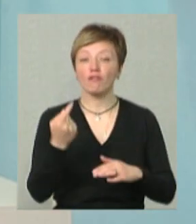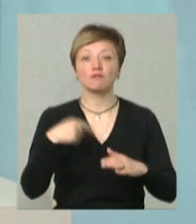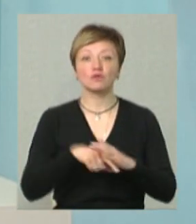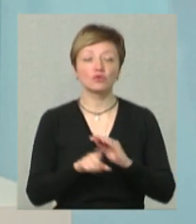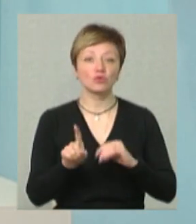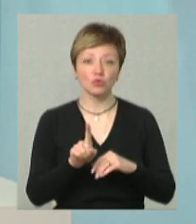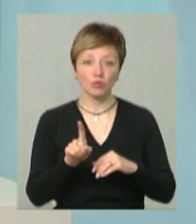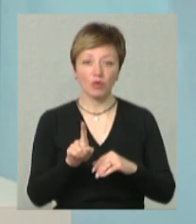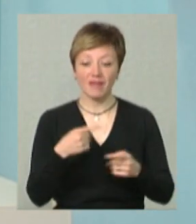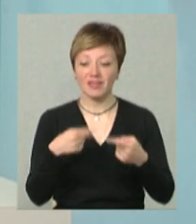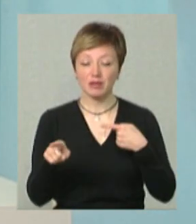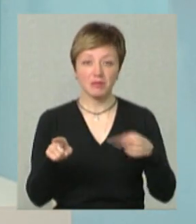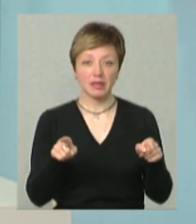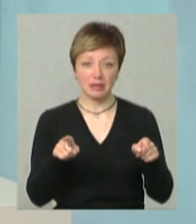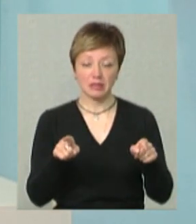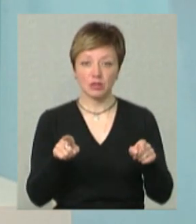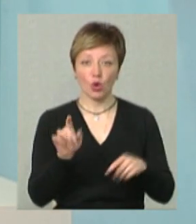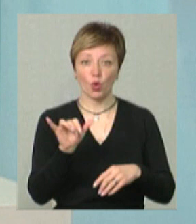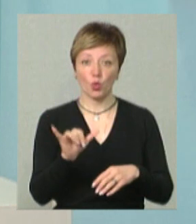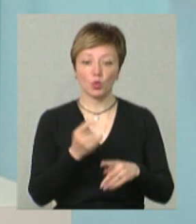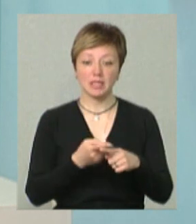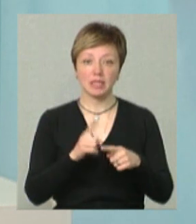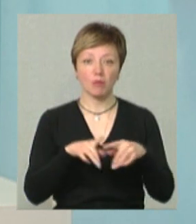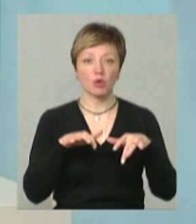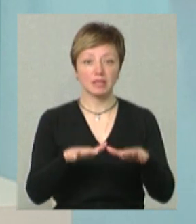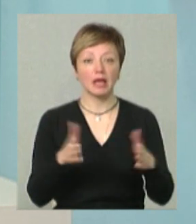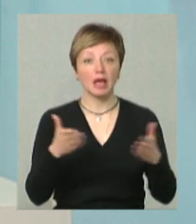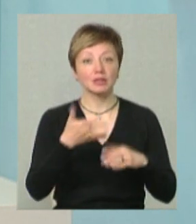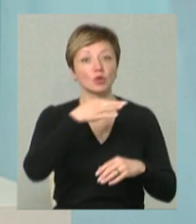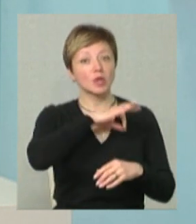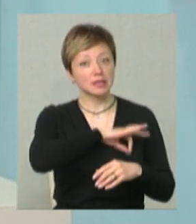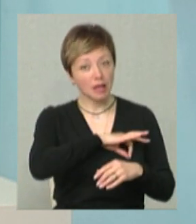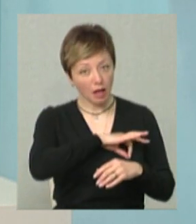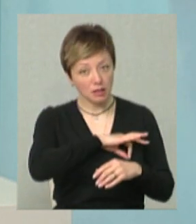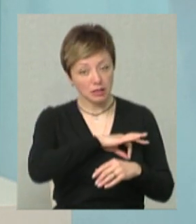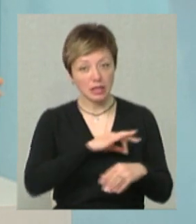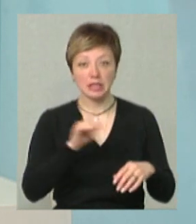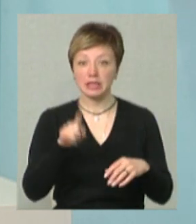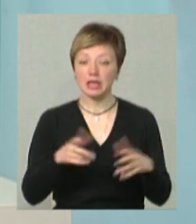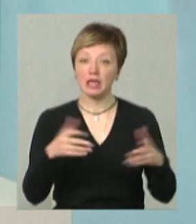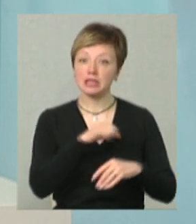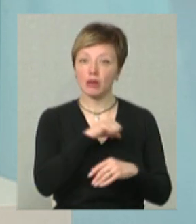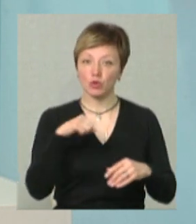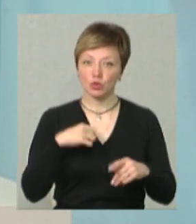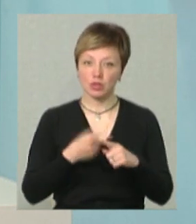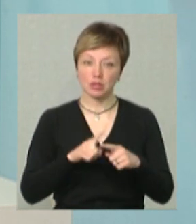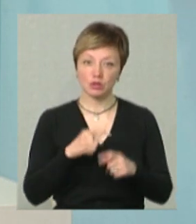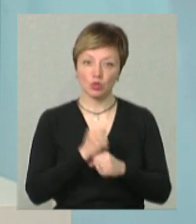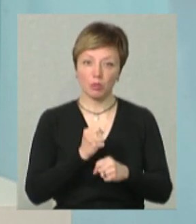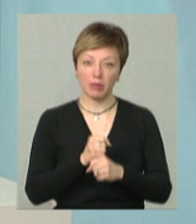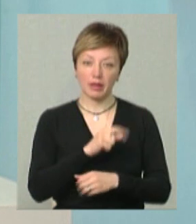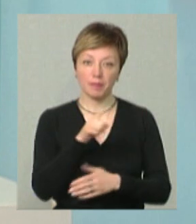відмінність у цих процесах ті, які скористалися і ті, які самотужки це зробили?